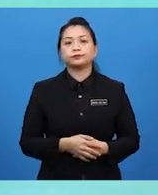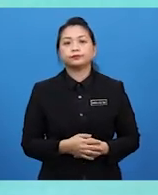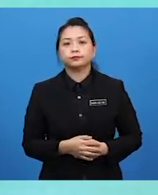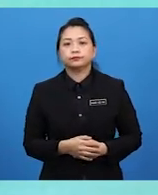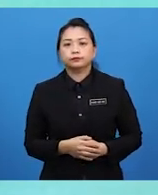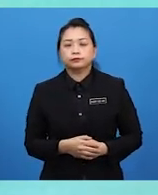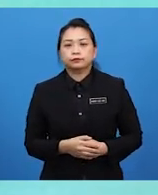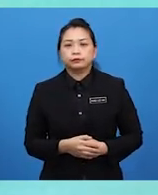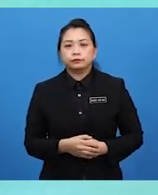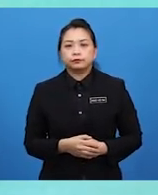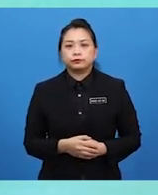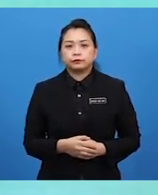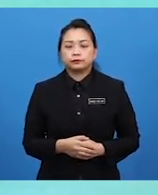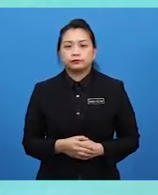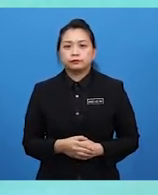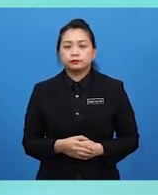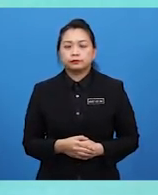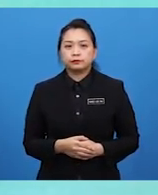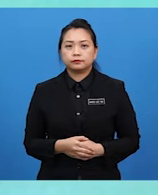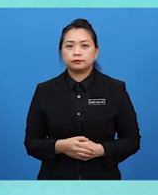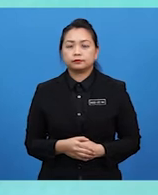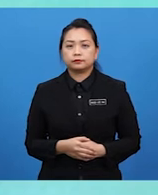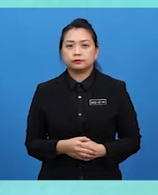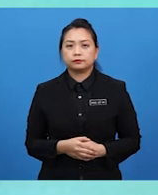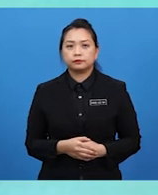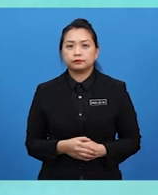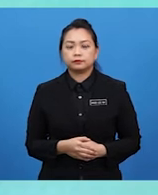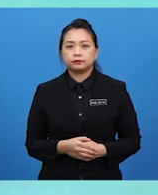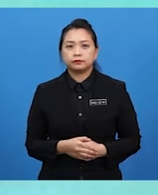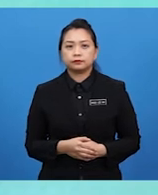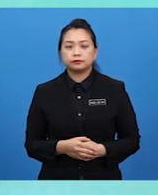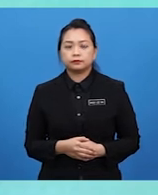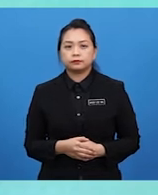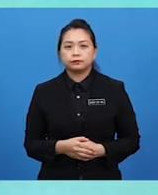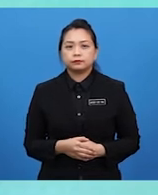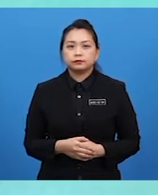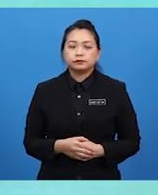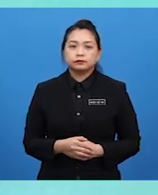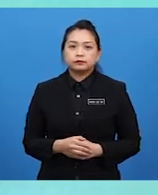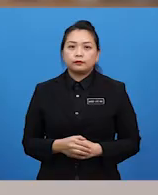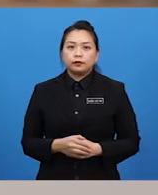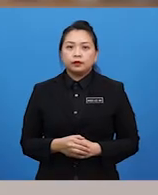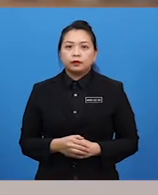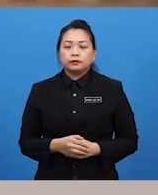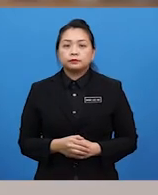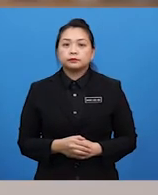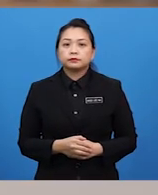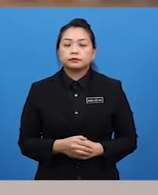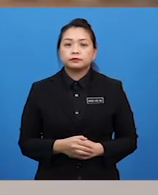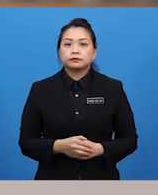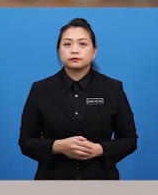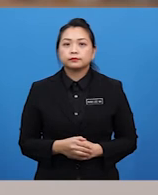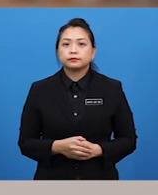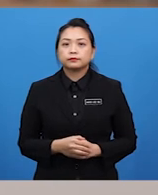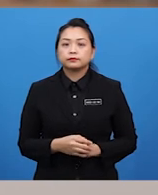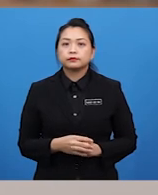mendapatkan keuntungan. Kaya, kaya, kaya. Kita nak pelajar-pelajar keuntungan. Ya, Cikgu Doys. Kalau